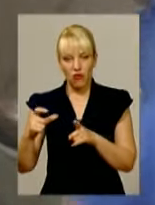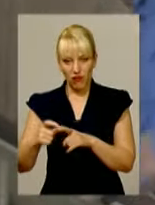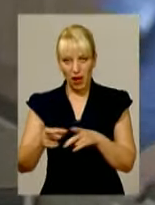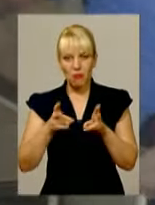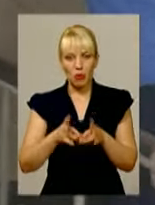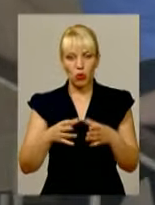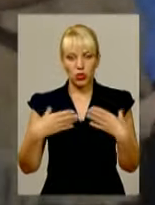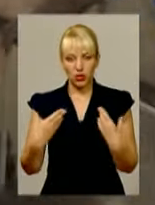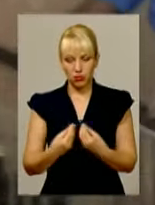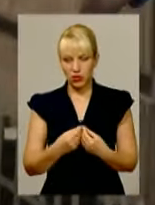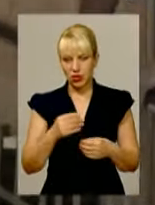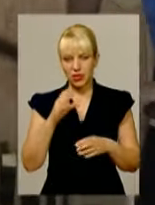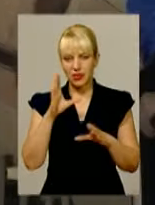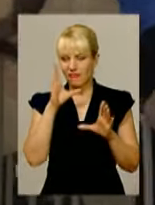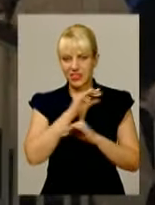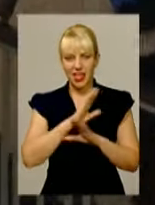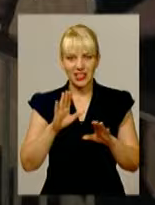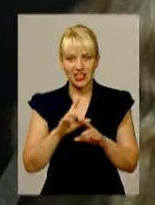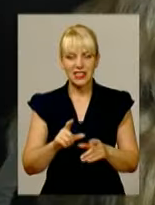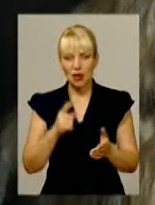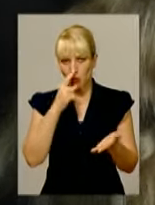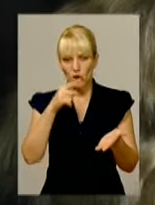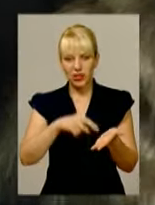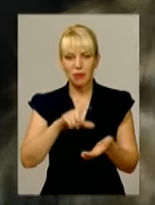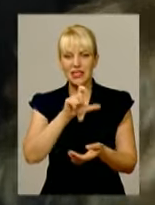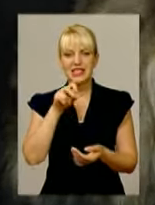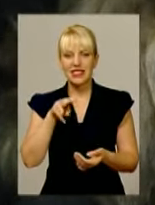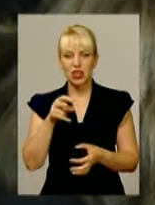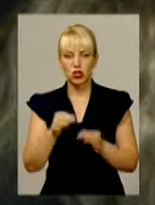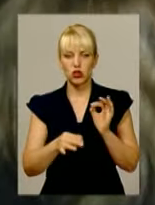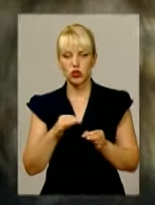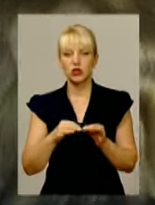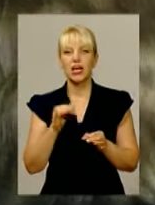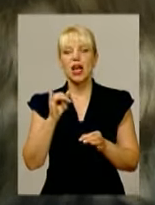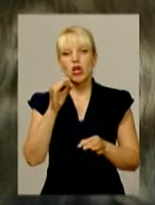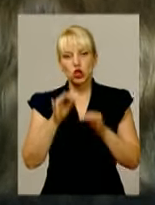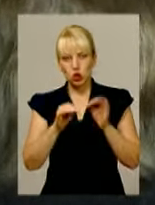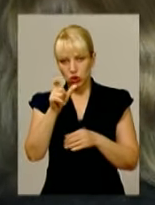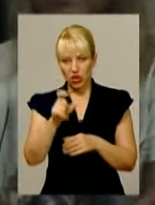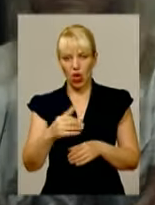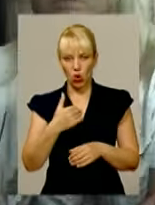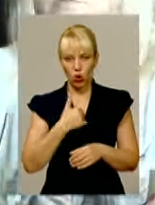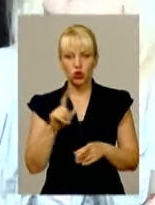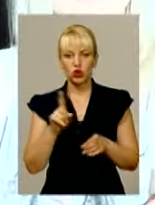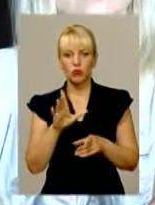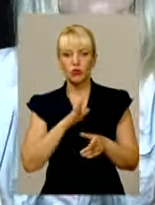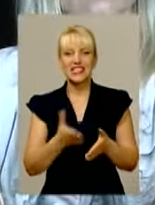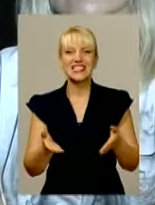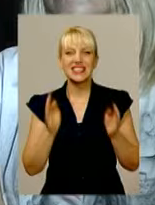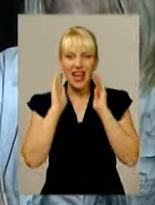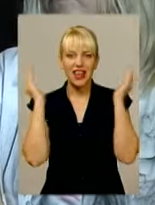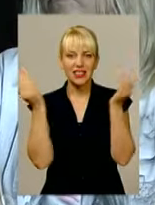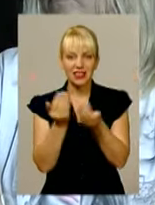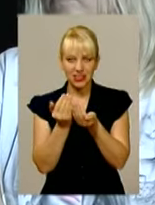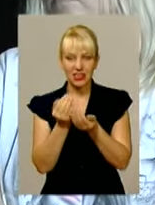одразу вдається потрапити до зали суду. Спочатку суддя жадає, аби засідання відбувалося за зачиненими дверима. Власне звернення теж вважається